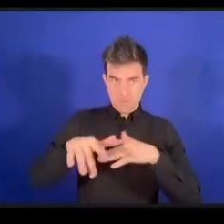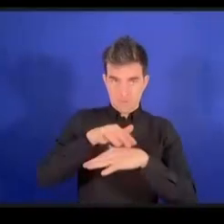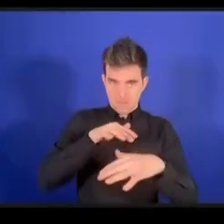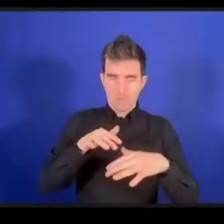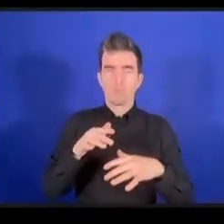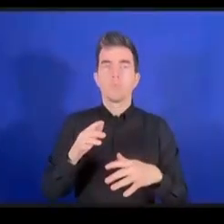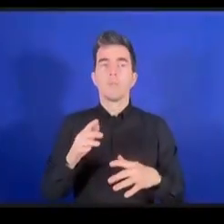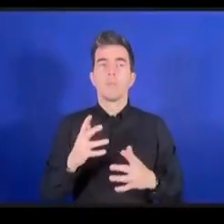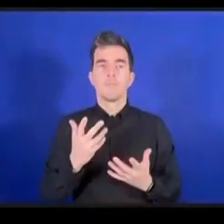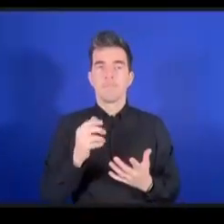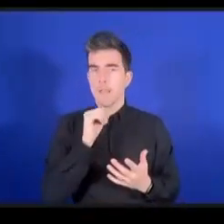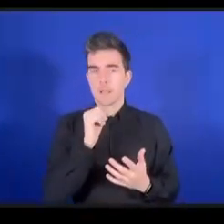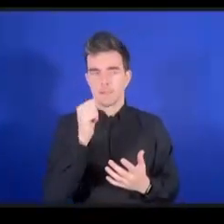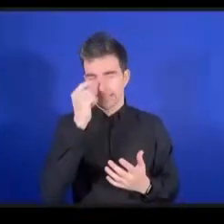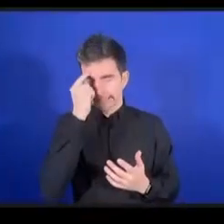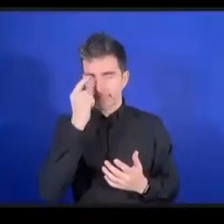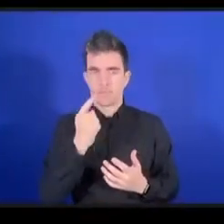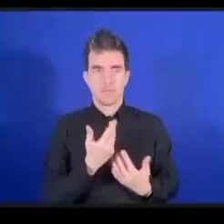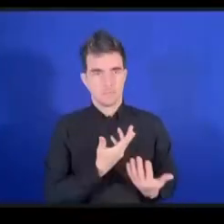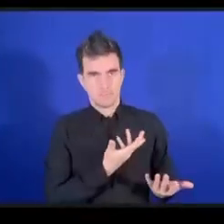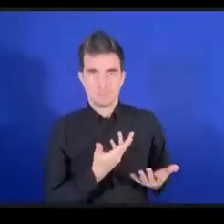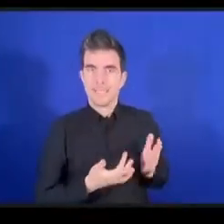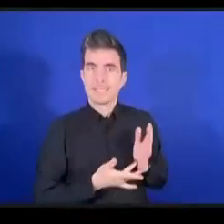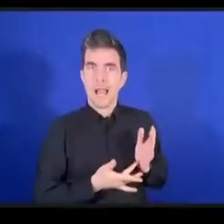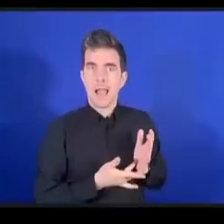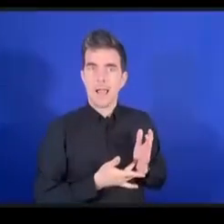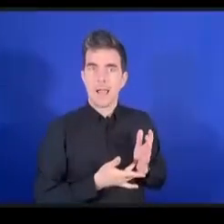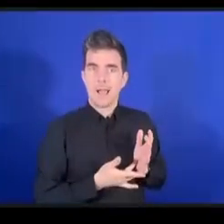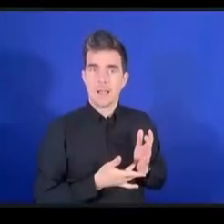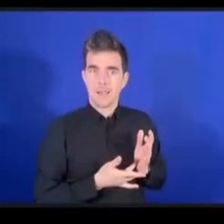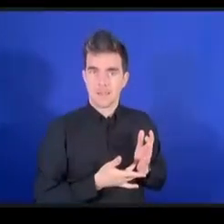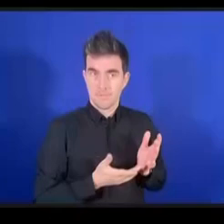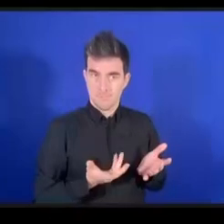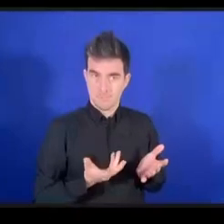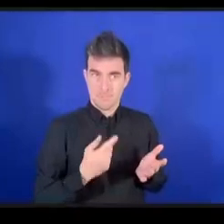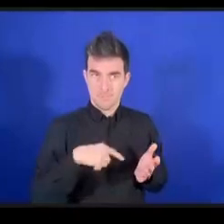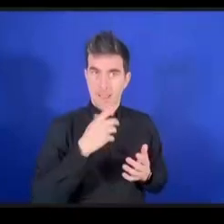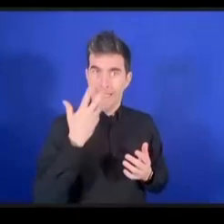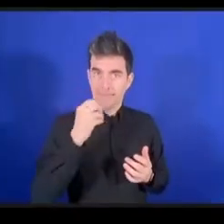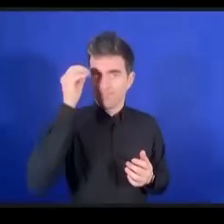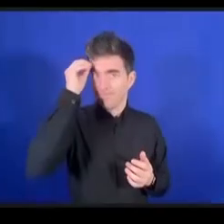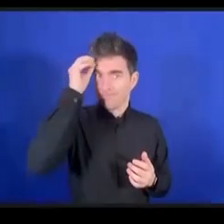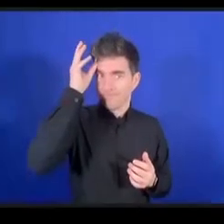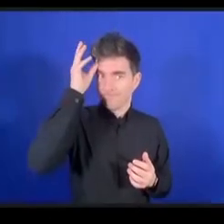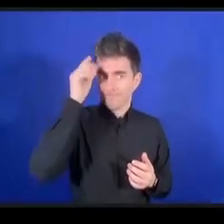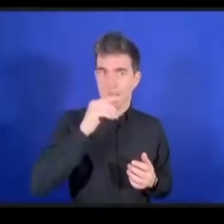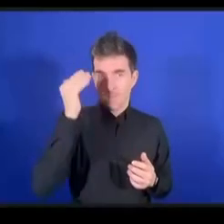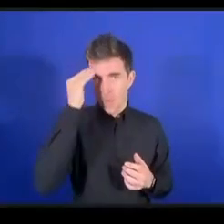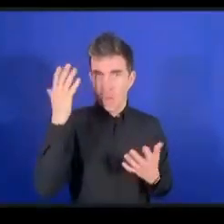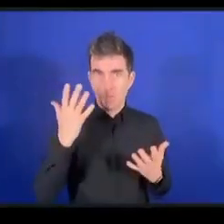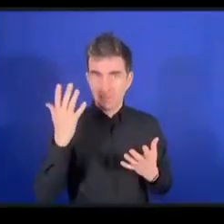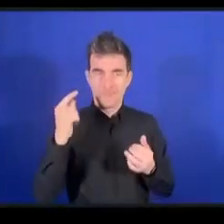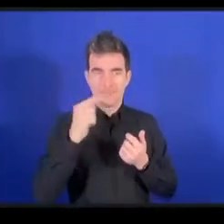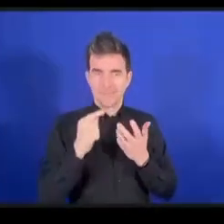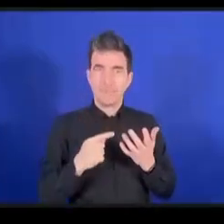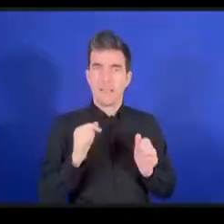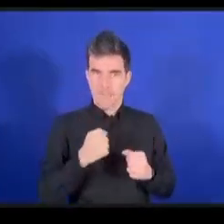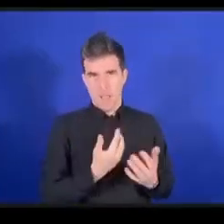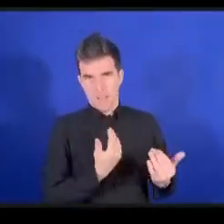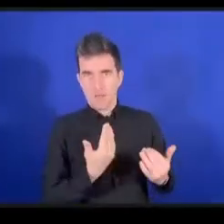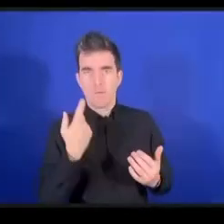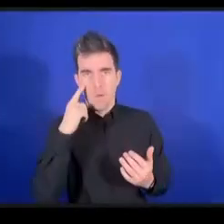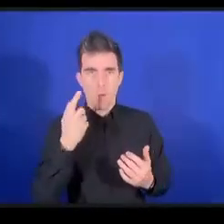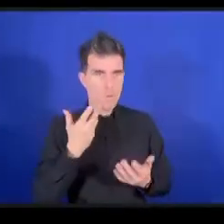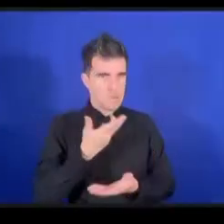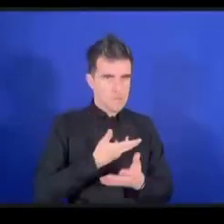وغيرهم ولكن ولكن دون إدخال المجتمع التقني نحن نأمل